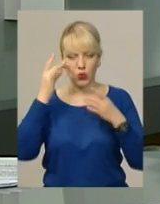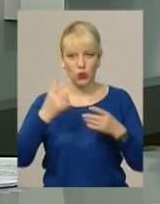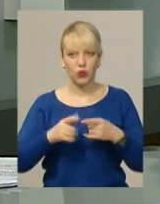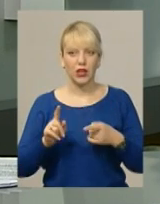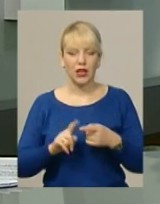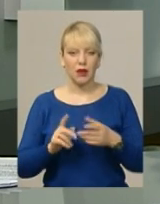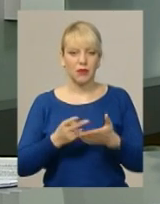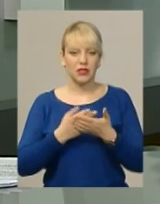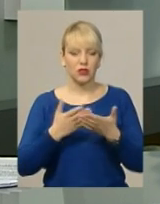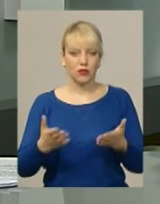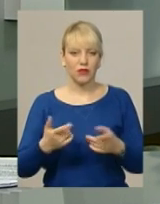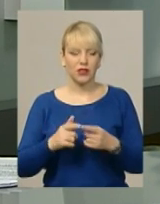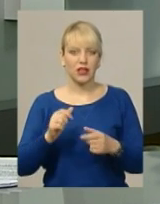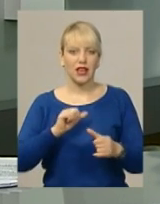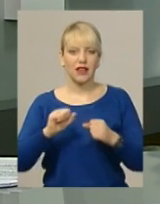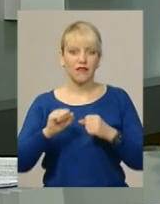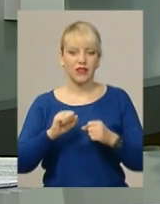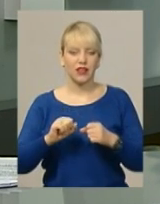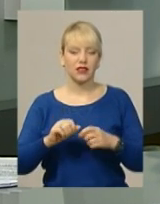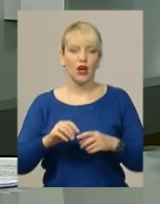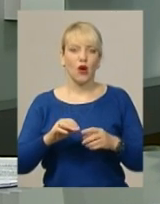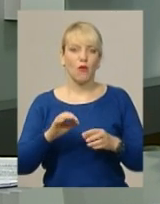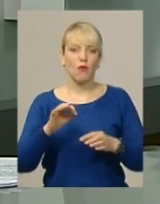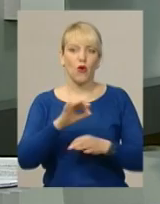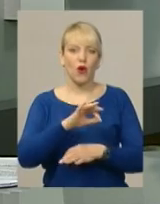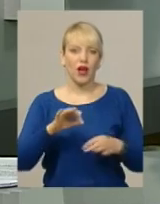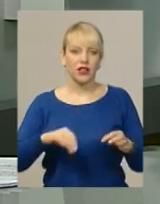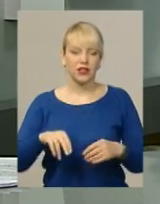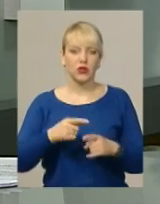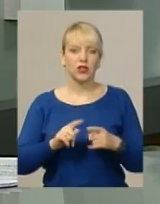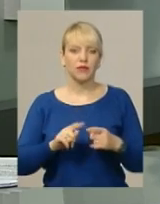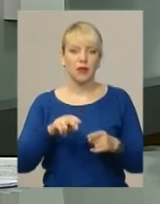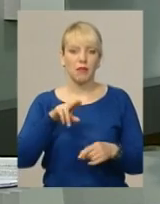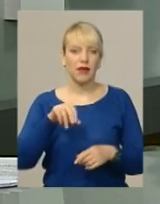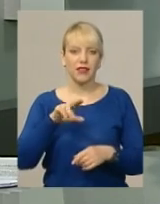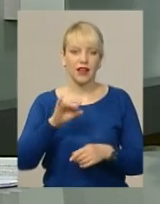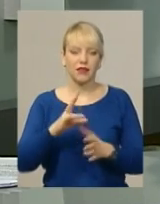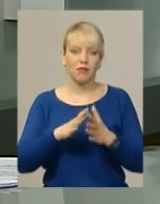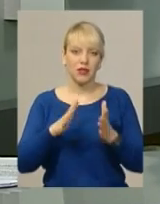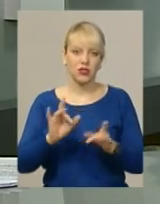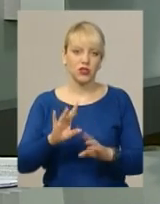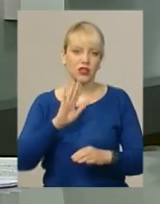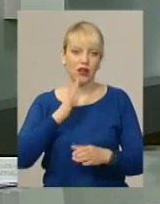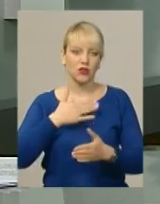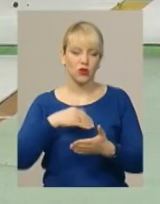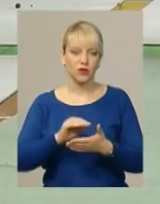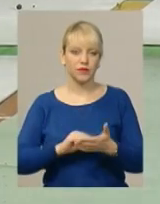керівник руху Junior Z Олександр Педан. Більше про перший турнір з питанку розкаже моя колега Світлана Поробок.